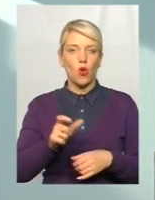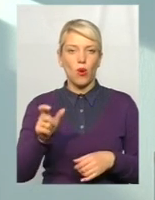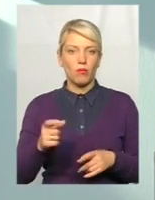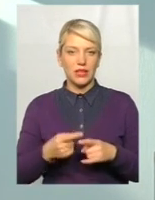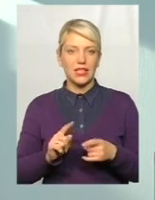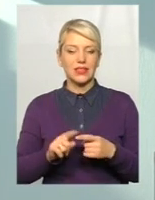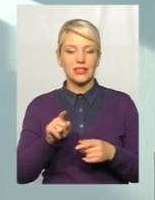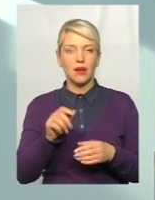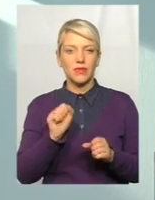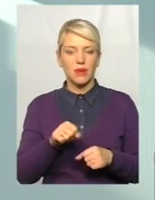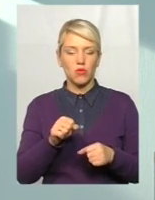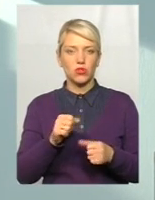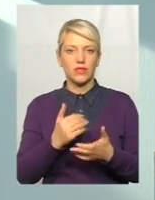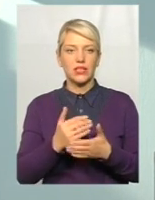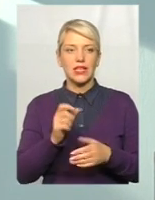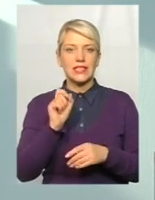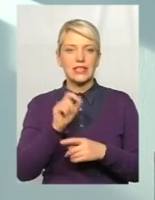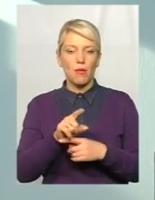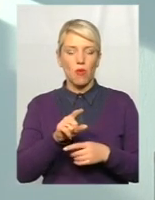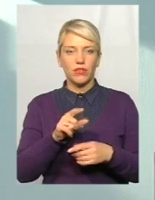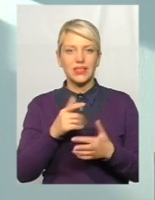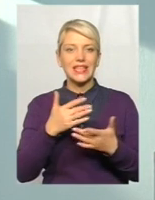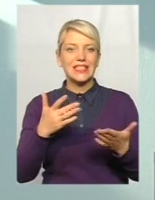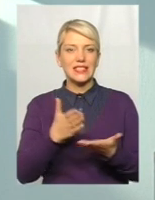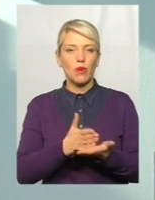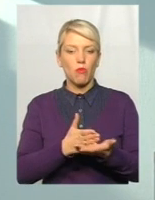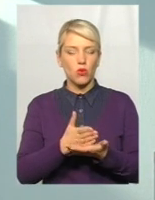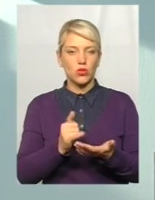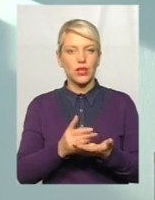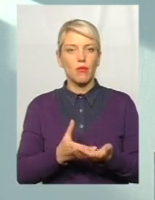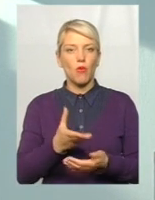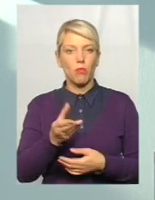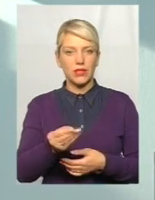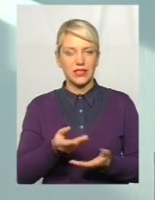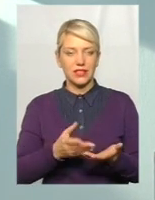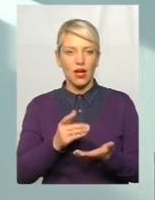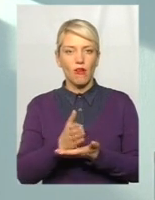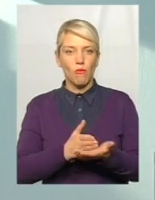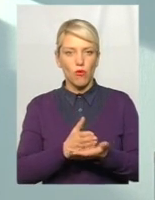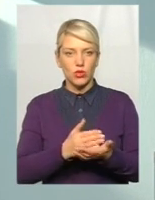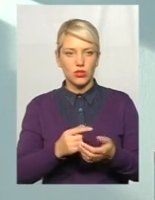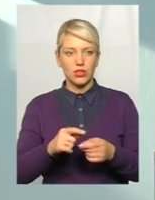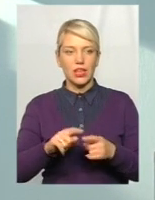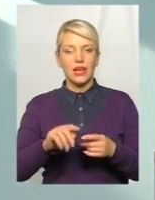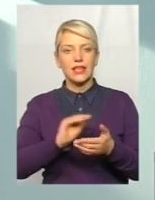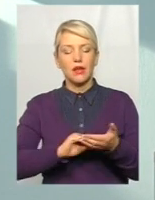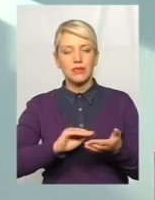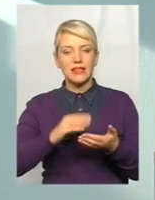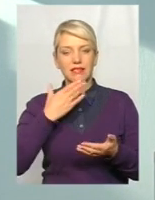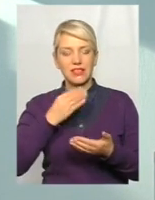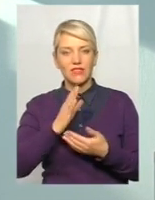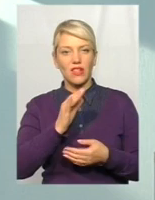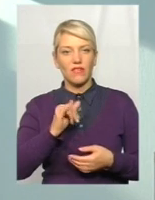можливість диспетчерської, можливість замовити ті чи інші послуги, проплатити послуги, приконтролювати, написати свій відгук, наскільки